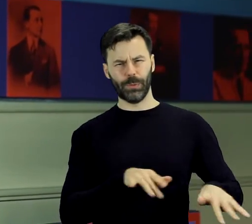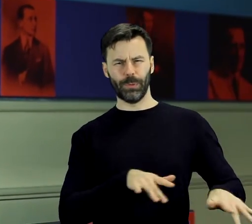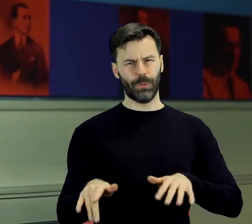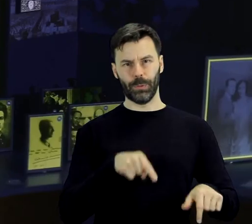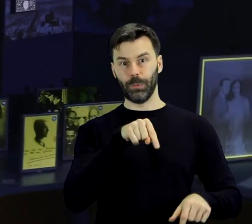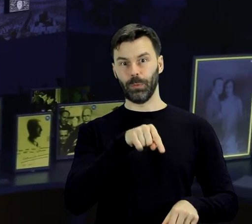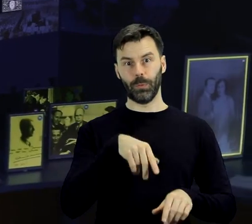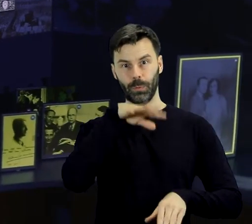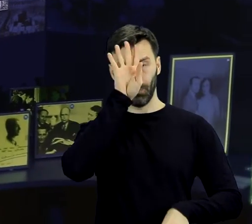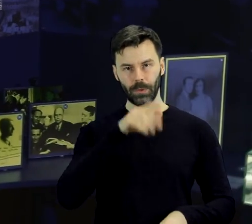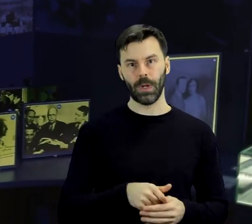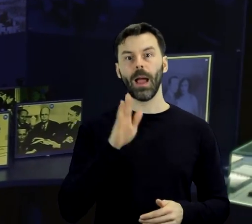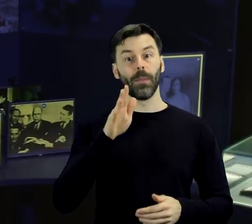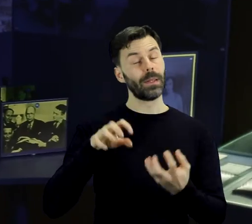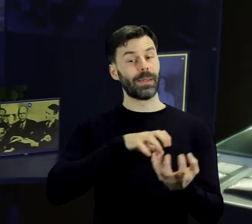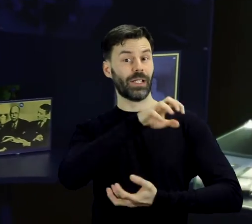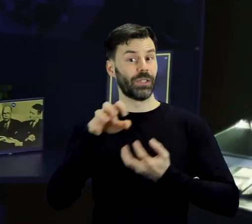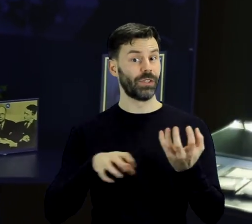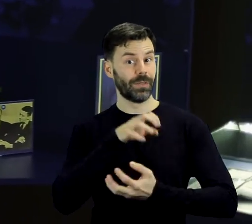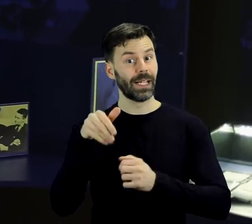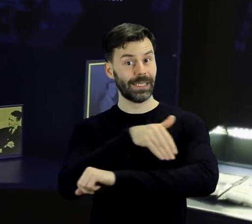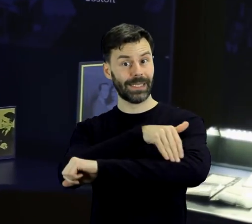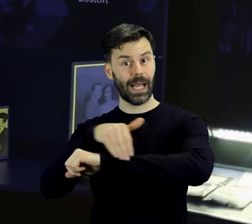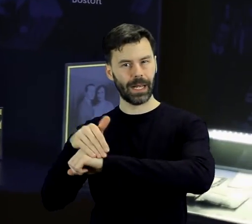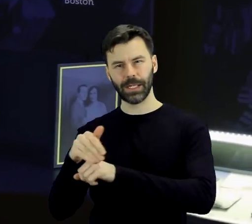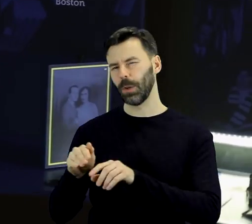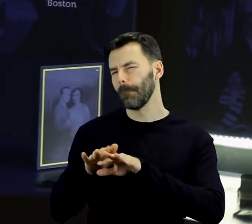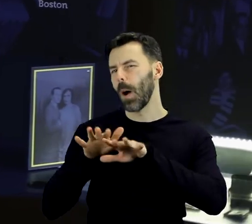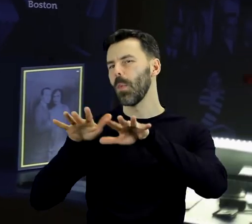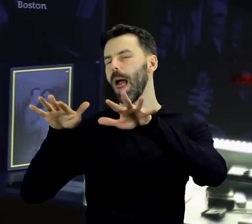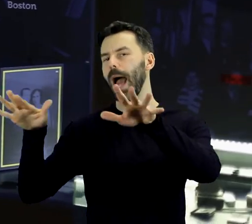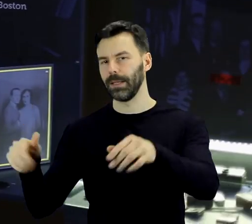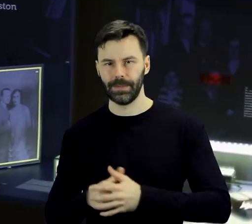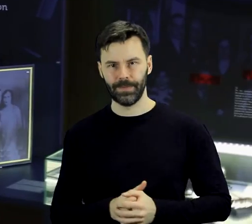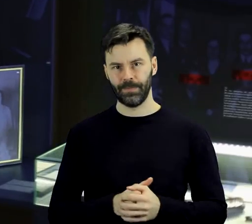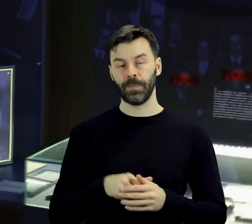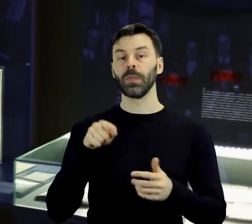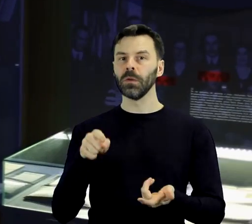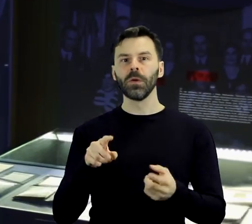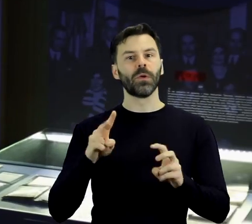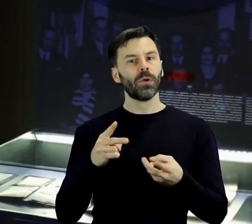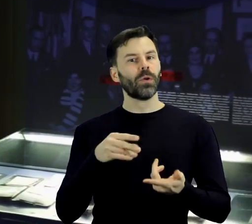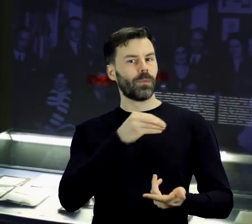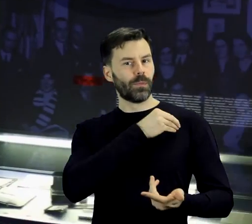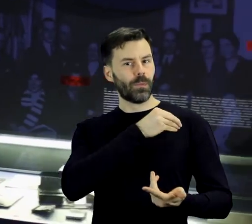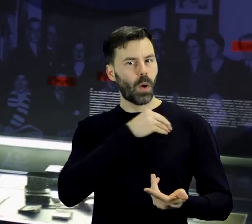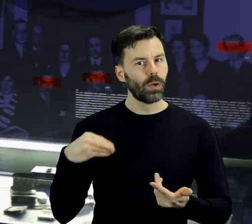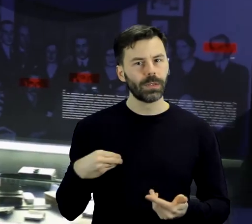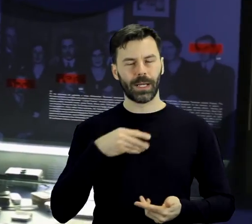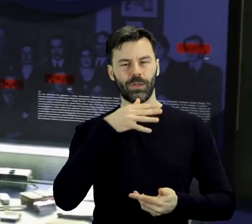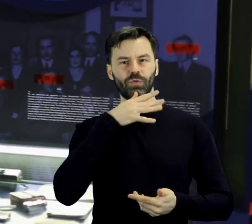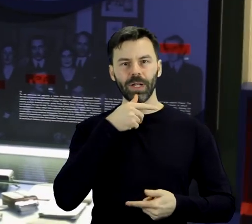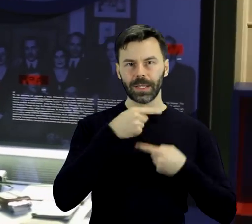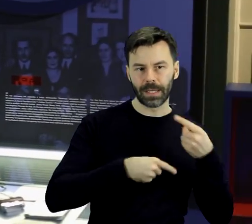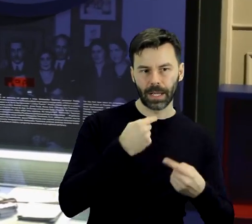publicznością. Światową karierę zdobył dopiero za granicą. W swej twórczości czerpał z polskiej i żydowskiej